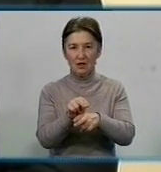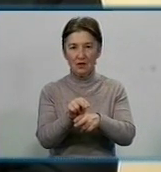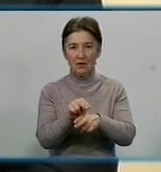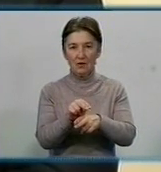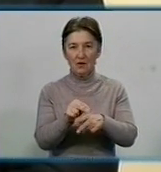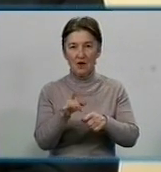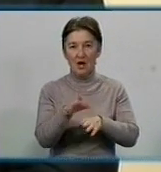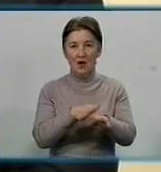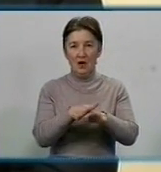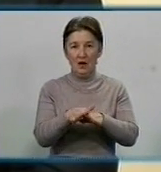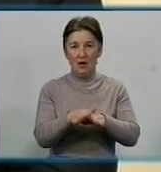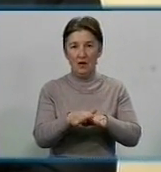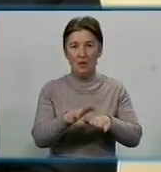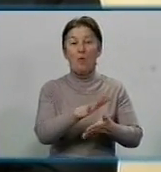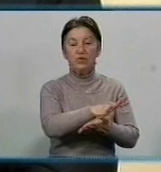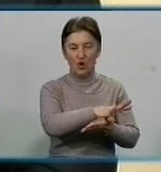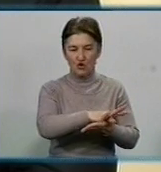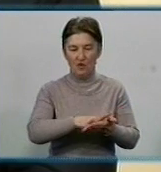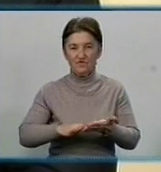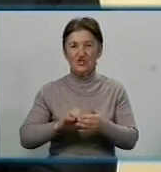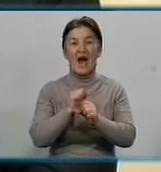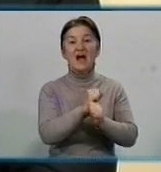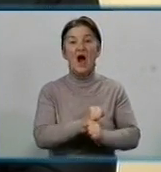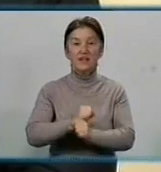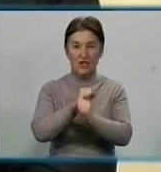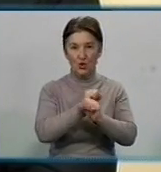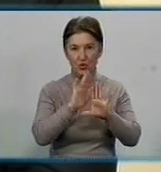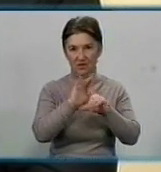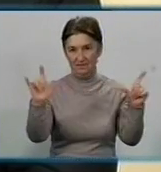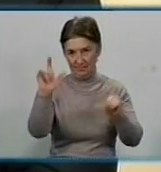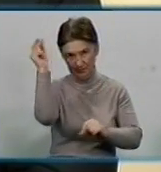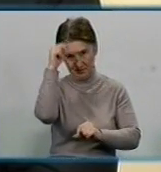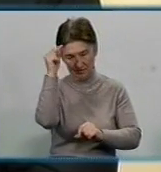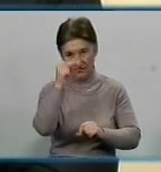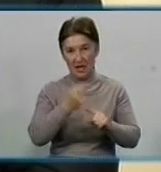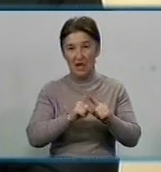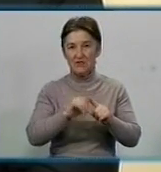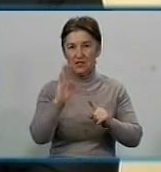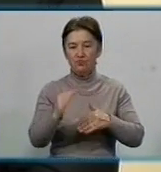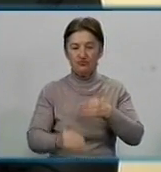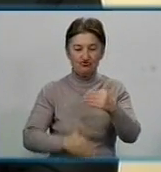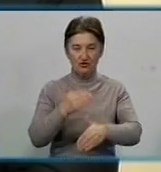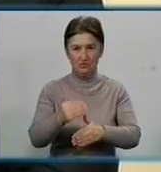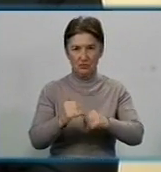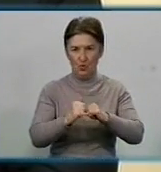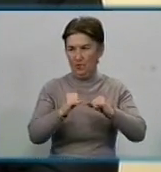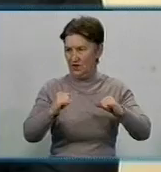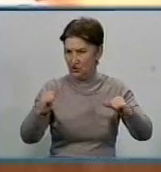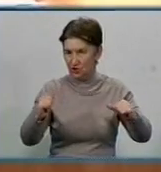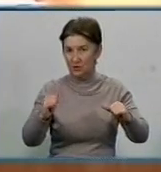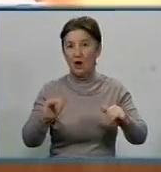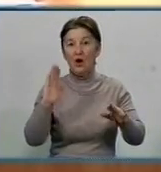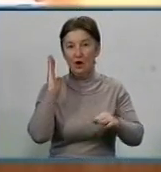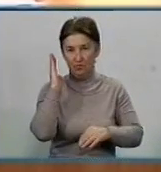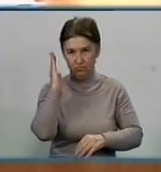здійснено подовження канікул у навчальних закладах, і якщо буде перевищена епідпорог протягом 1-2 неділь, то будуть